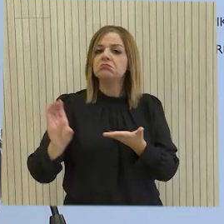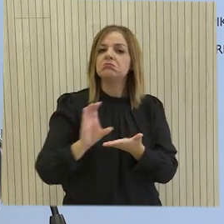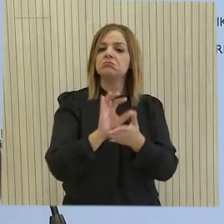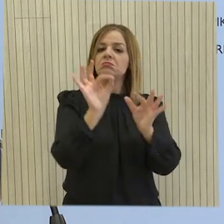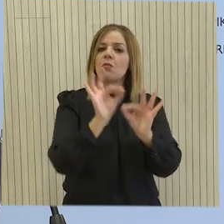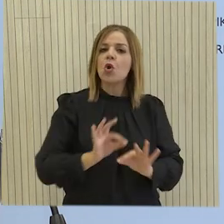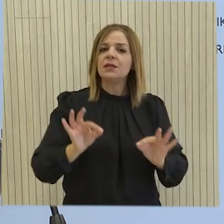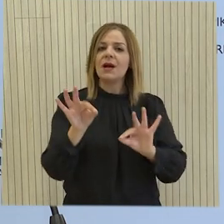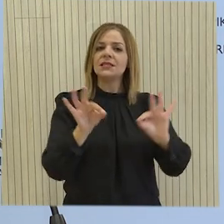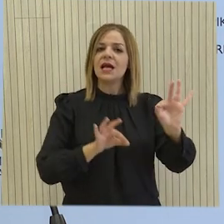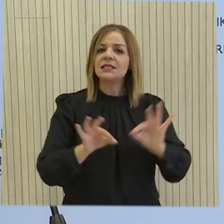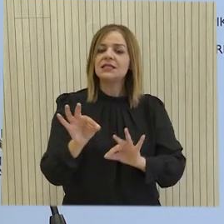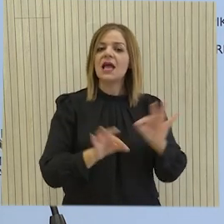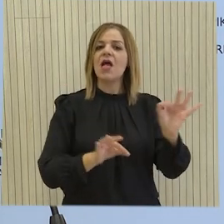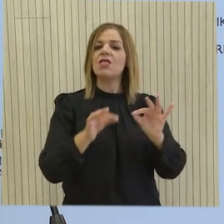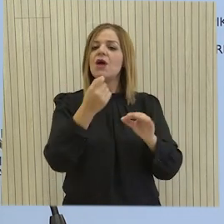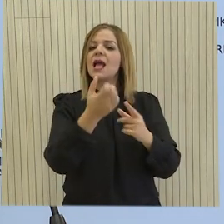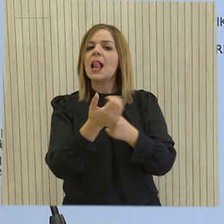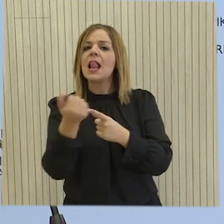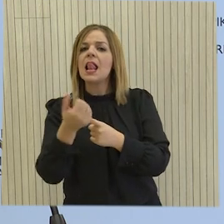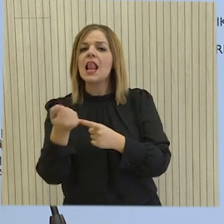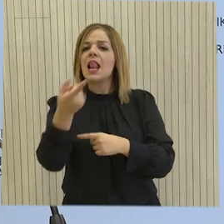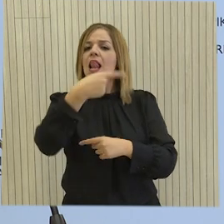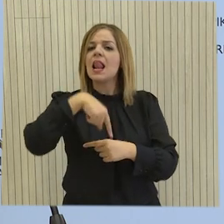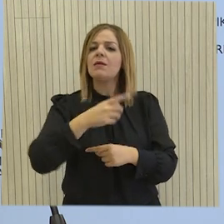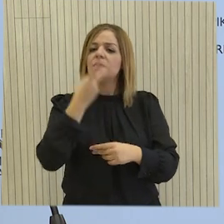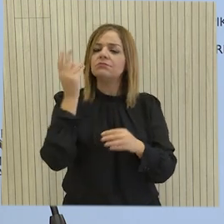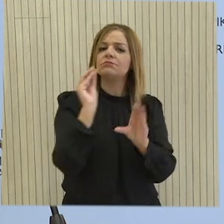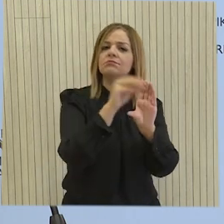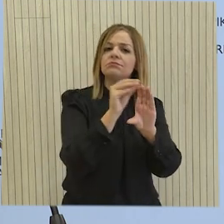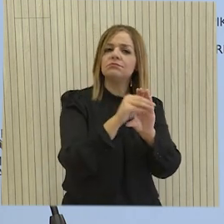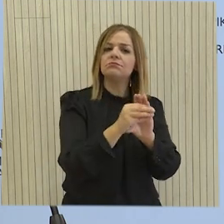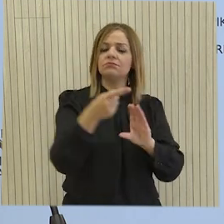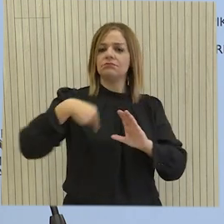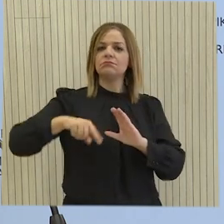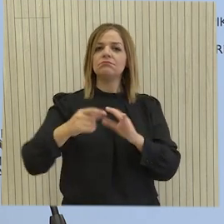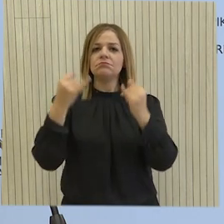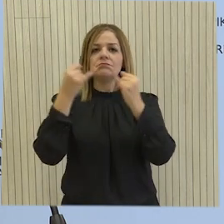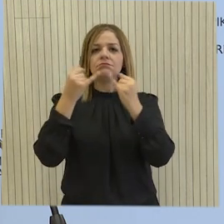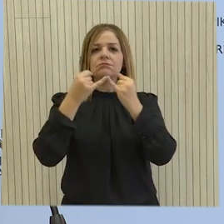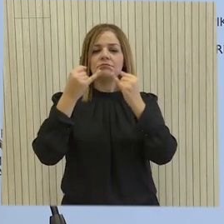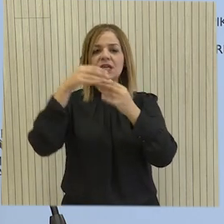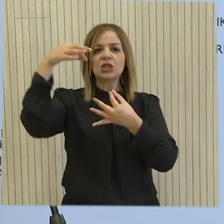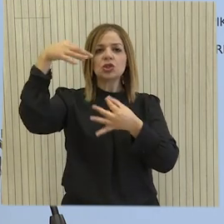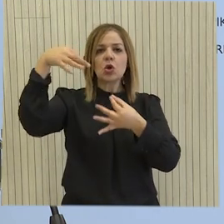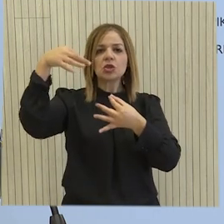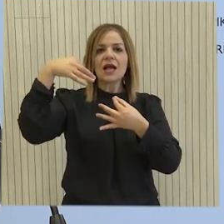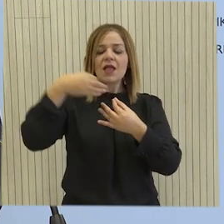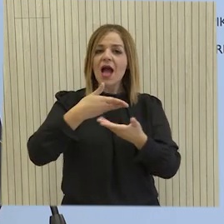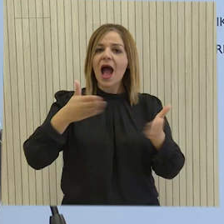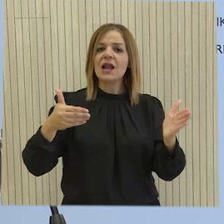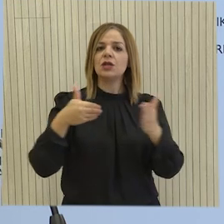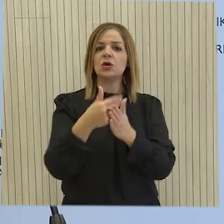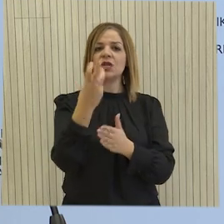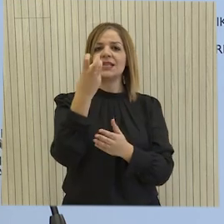ετοιμασία σχεδίου μερικής αναπλήρωσης για τους δυνητικούς δικαιούχους του Ταμείου ενώ η υπηρεσία θα είναι η διαθέσιμη προς το κοινό μέχρι τις